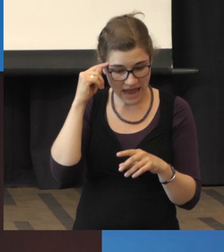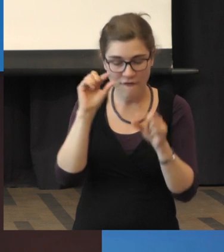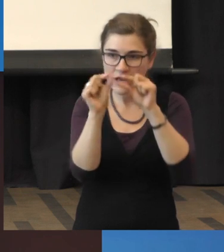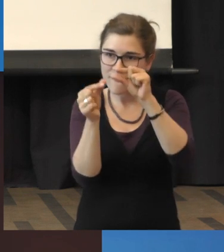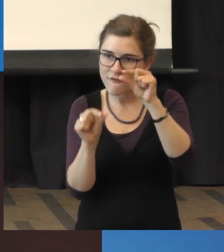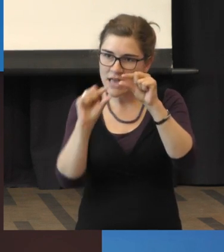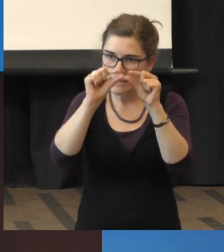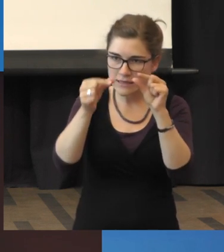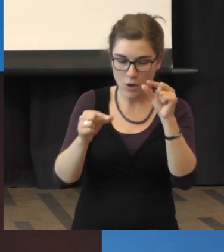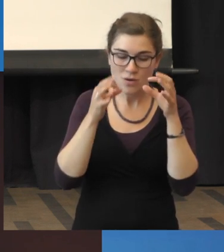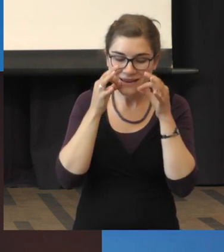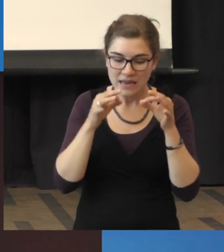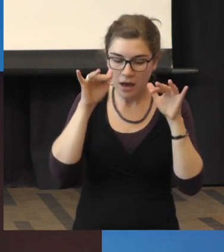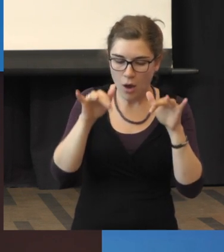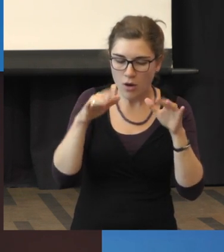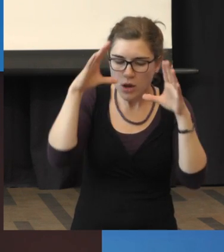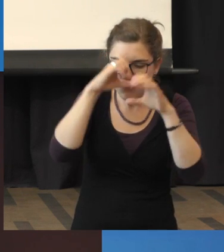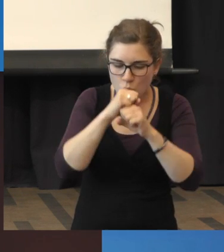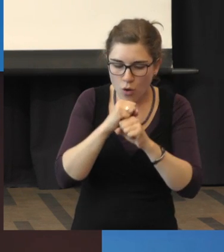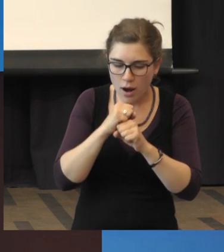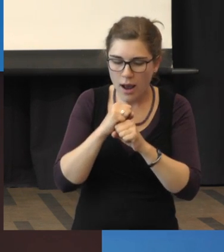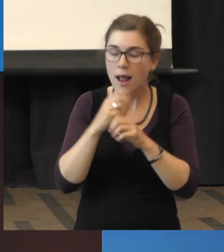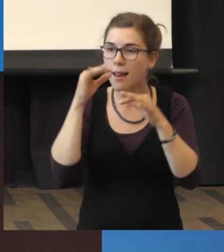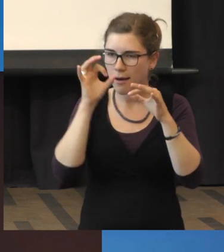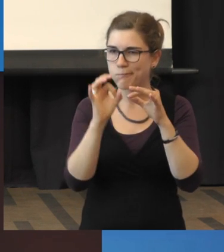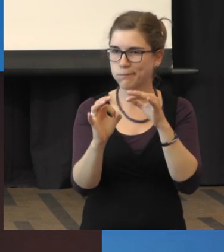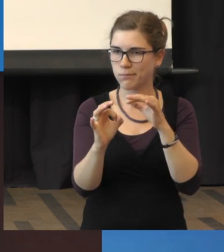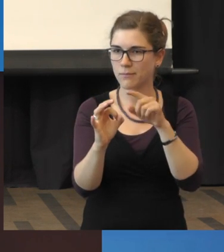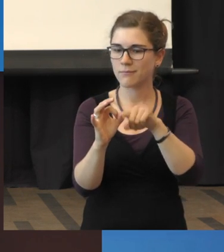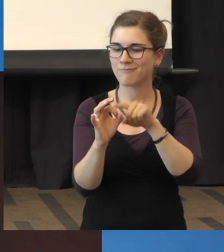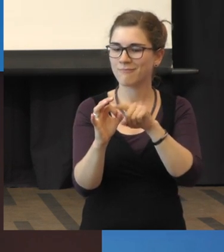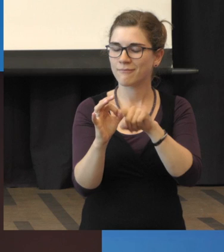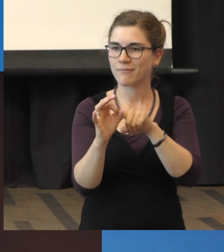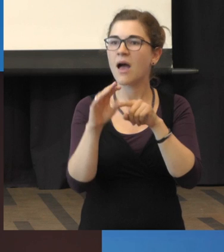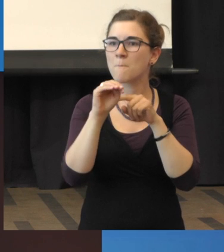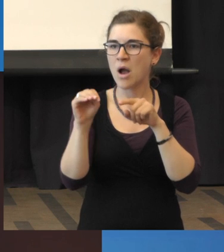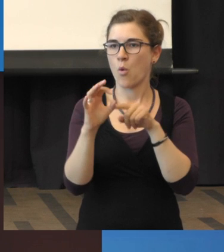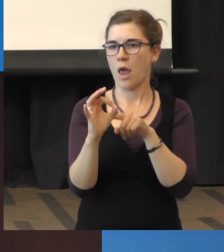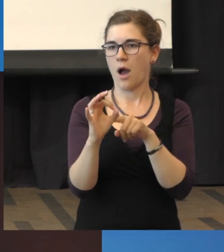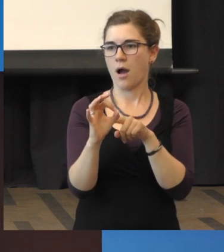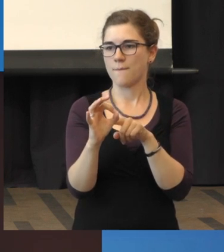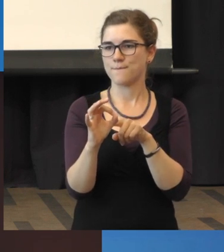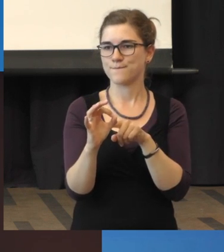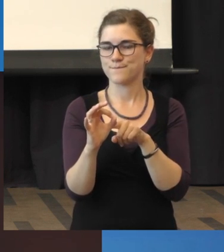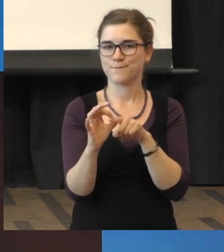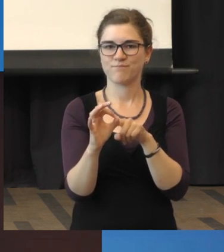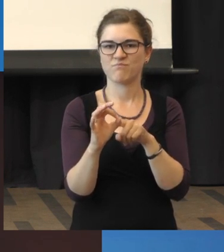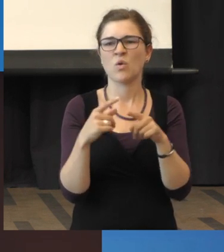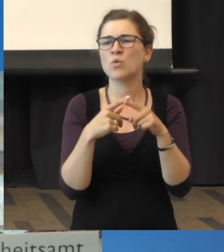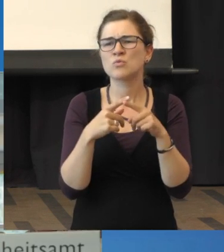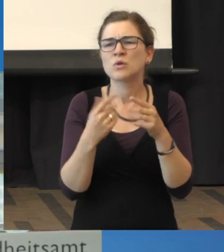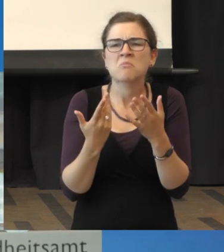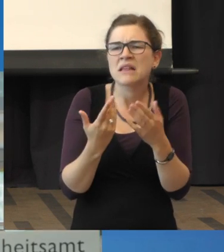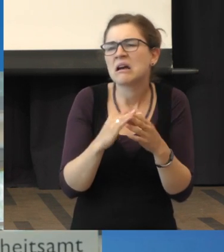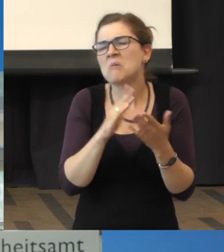Gefäße. Und genau hier sehen Sie ein bisschen dunkler, diese kleine Stelle hier, das ist die Makula. Die hat, wie gesagt, einen Durchmesser von